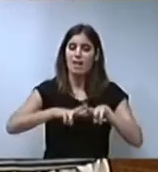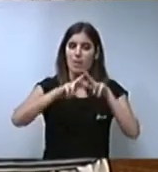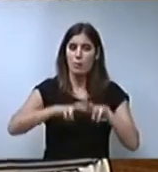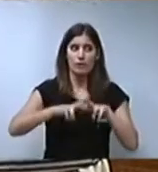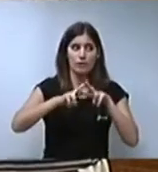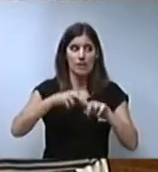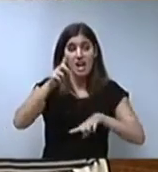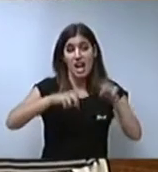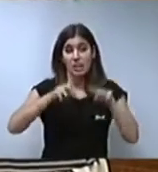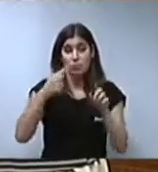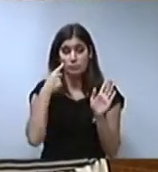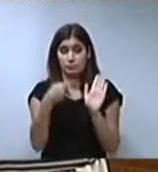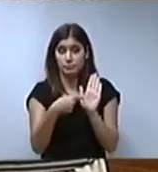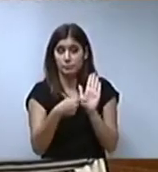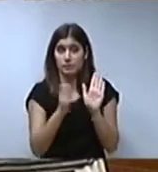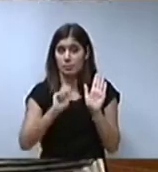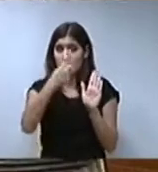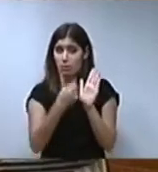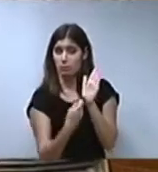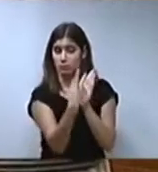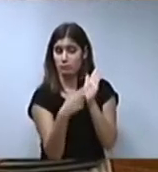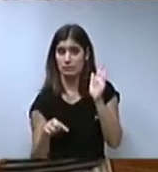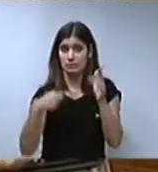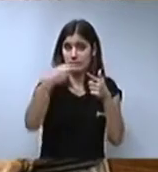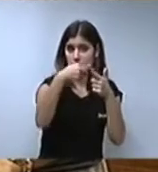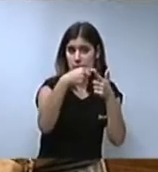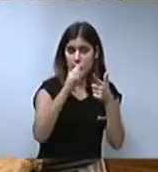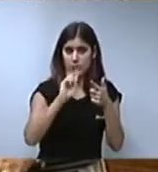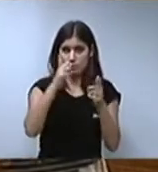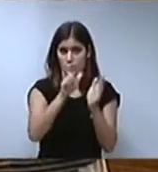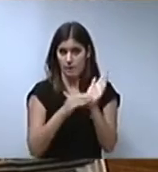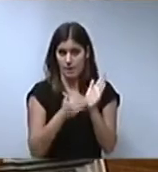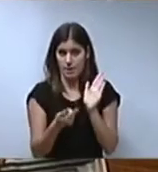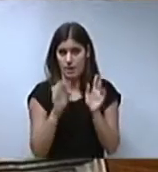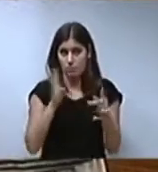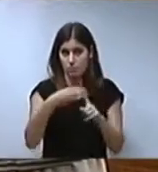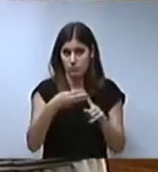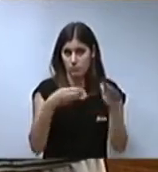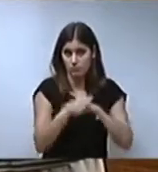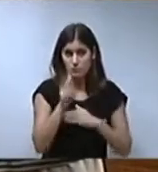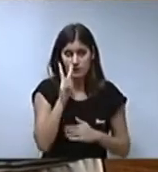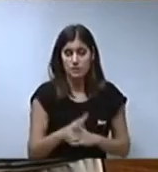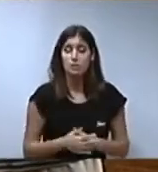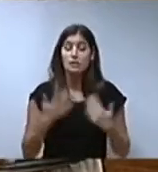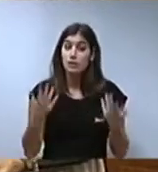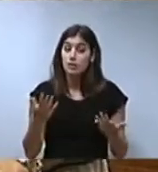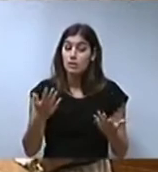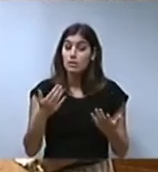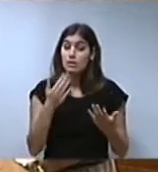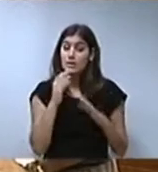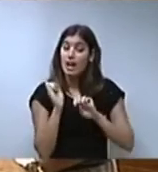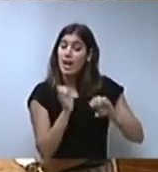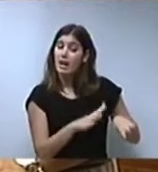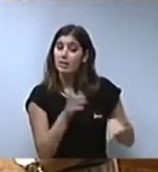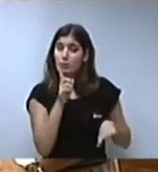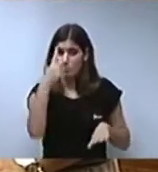Algú no ho va trobar, però estem al primer lloc, tal com es veu en el portal dintre. I no podem deixar de costar la